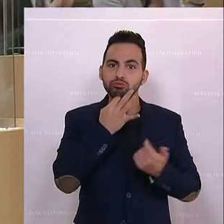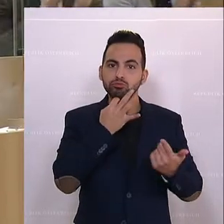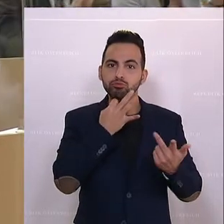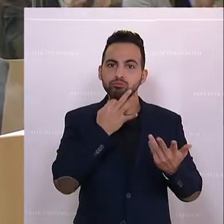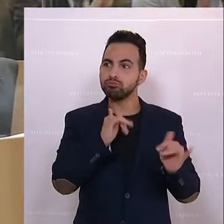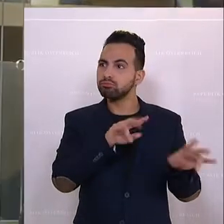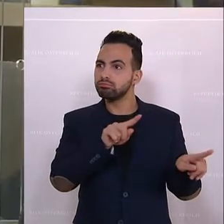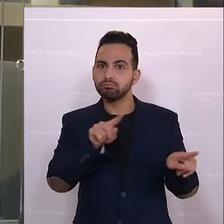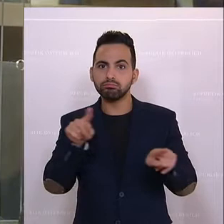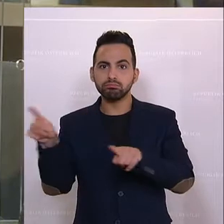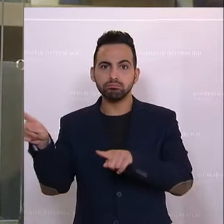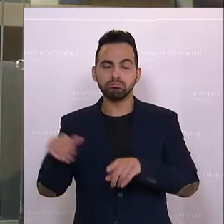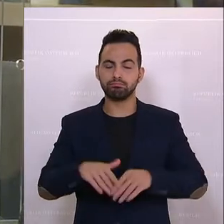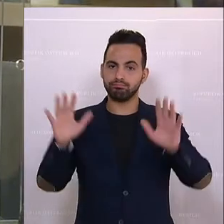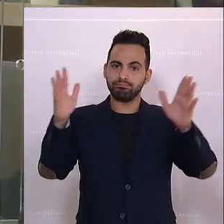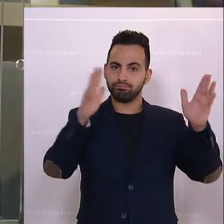Applaus